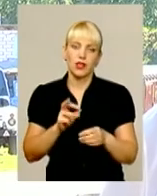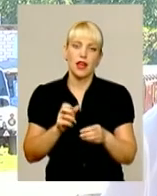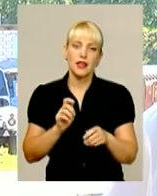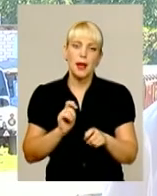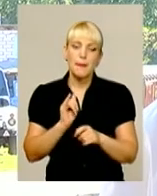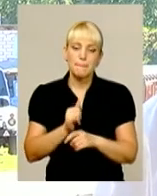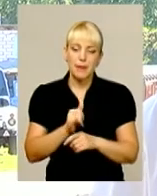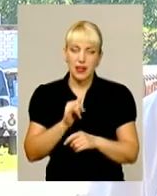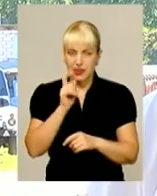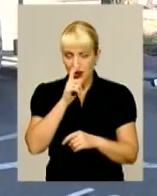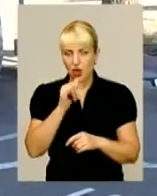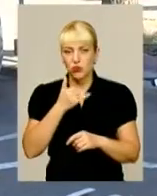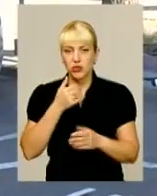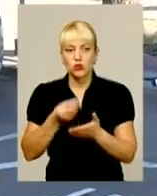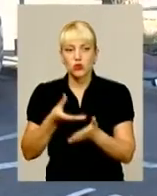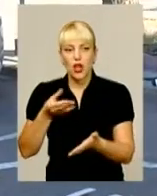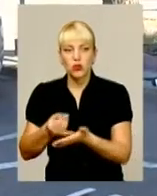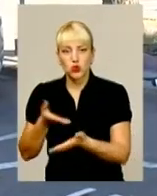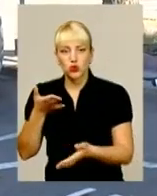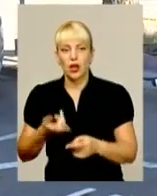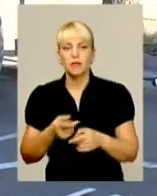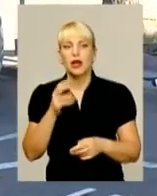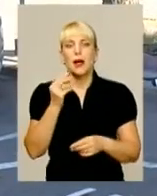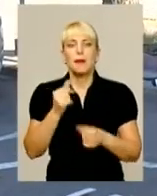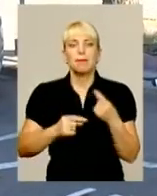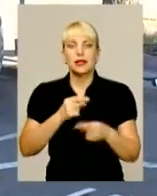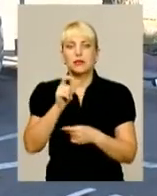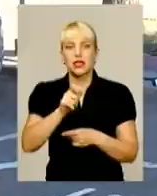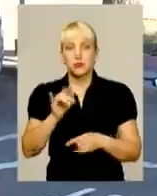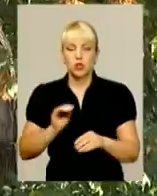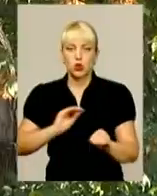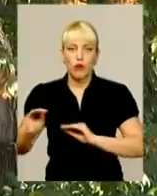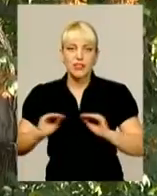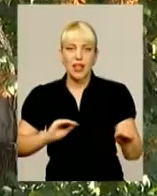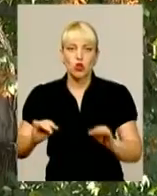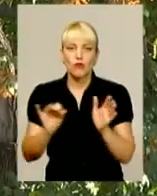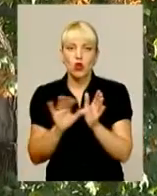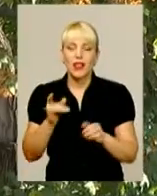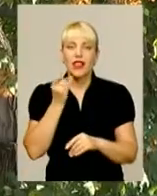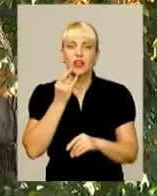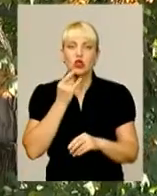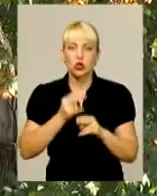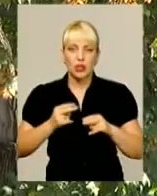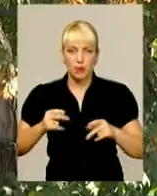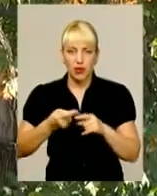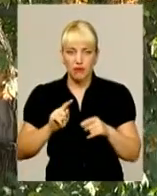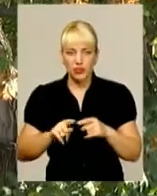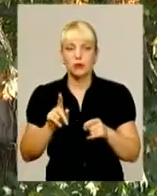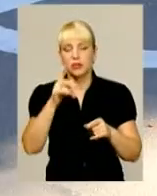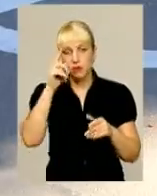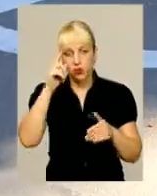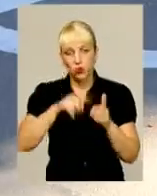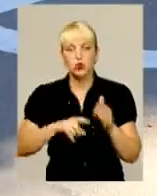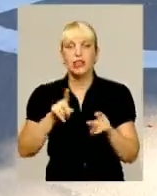у нас, бачите, все дорожає, дорожає. Підприємці, які встановлюють електрозаправки у Хмельницькому, переконують, що скоро такі ж з'являться і в Кам'янці